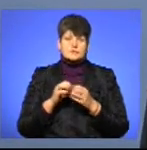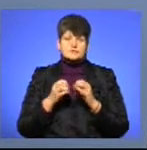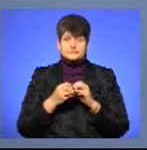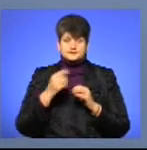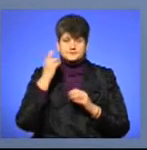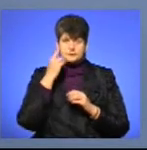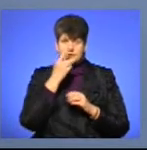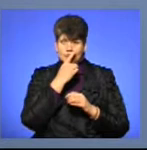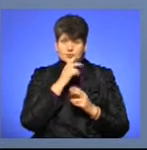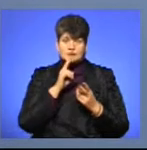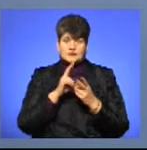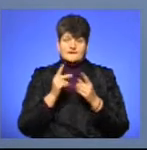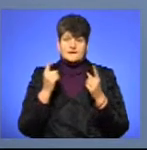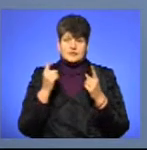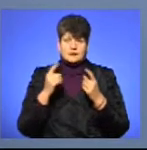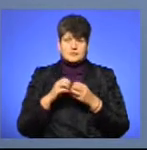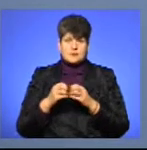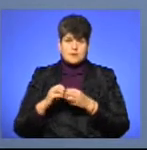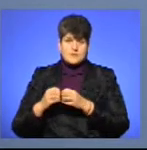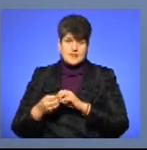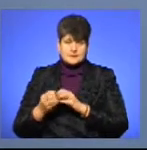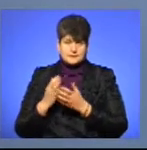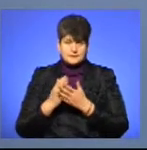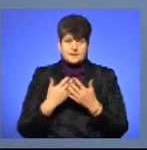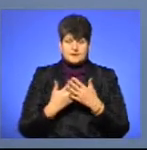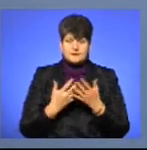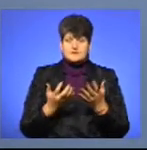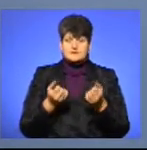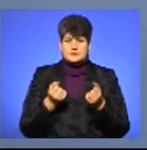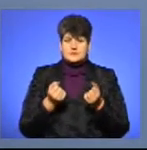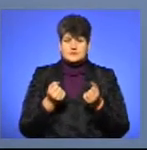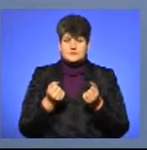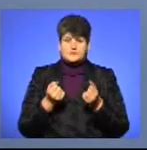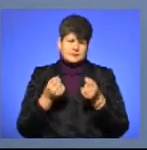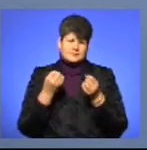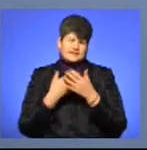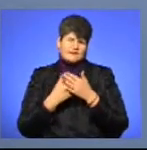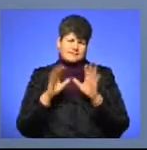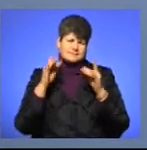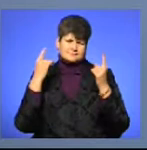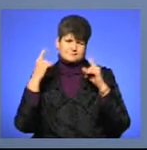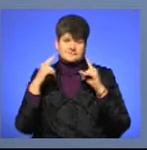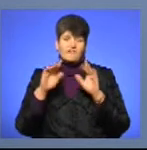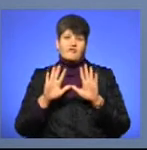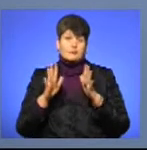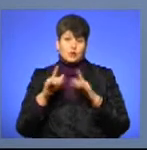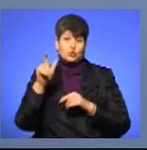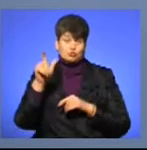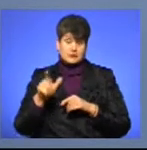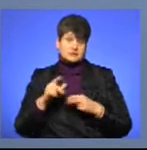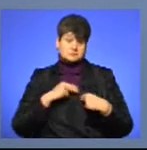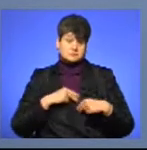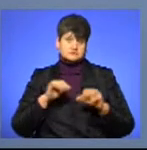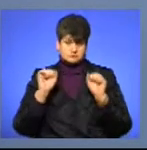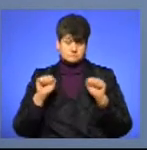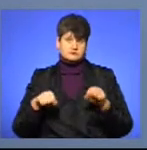зустрічаються, я б сказав, з великими проблемами. Давайте візьмемо такий, розглянемо абстрактний випадок. Людина в працездатному